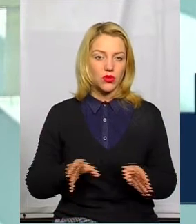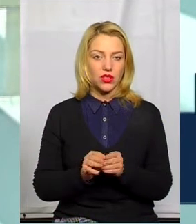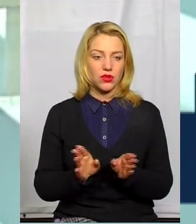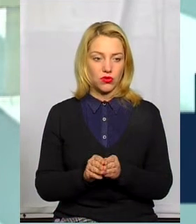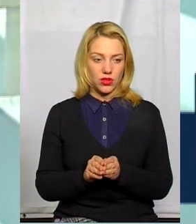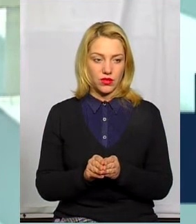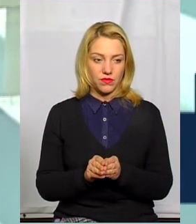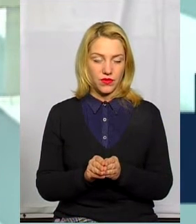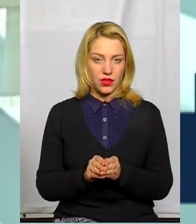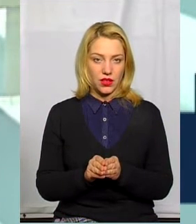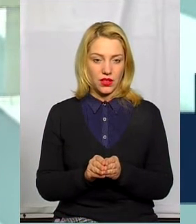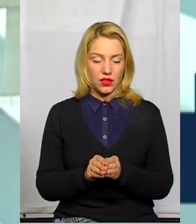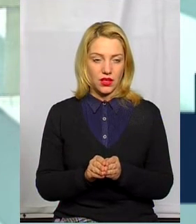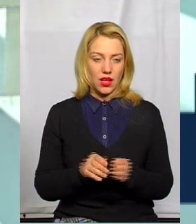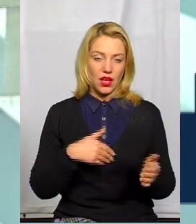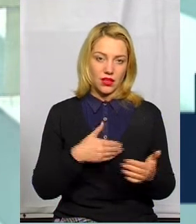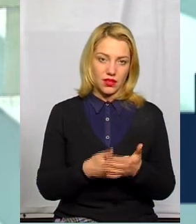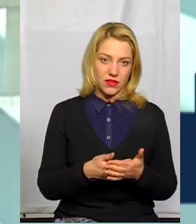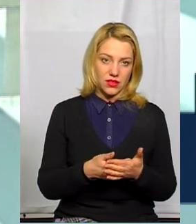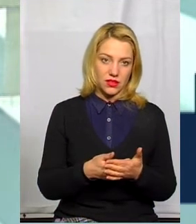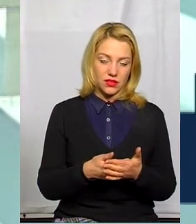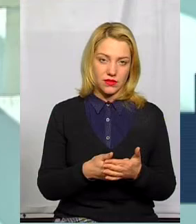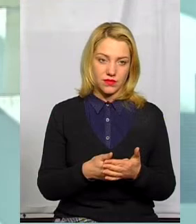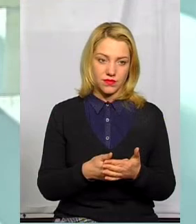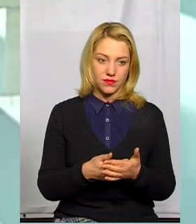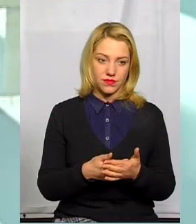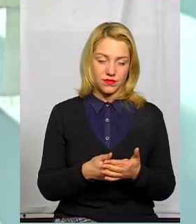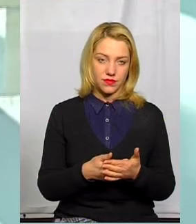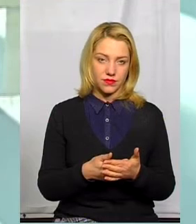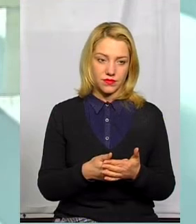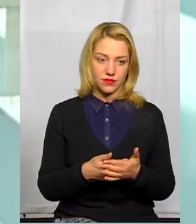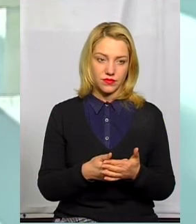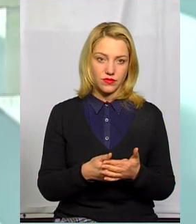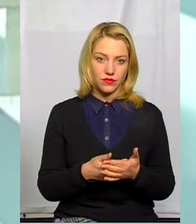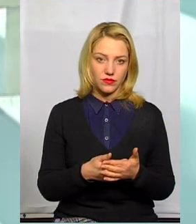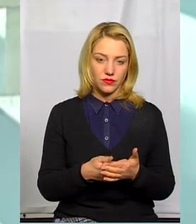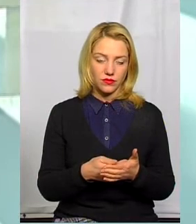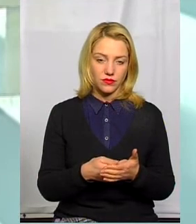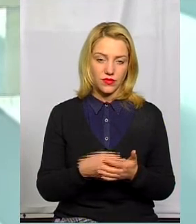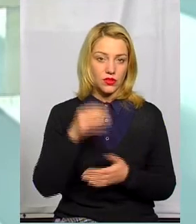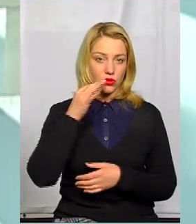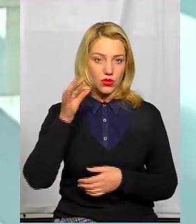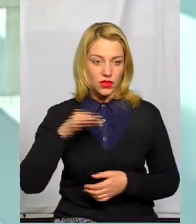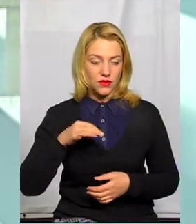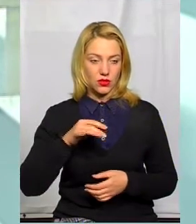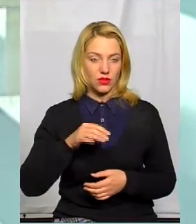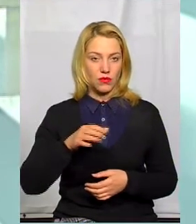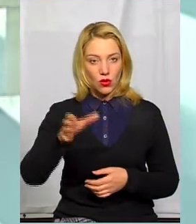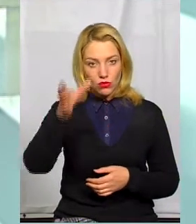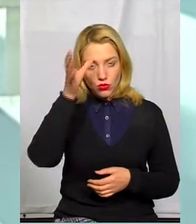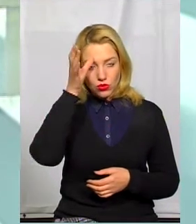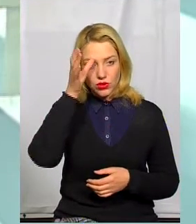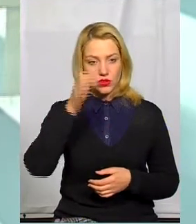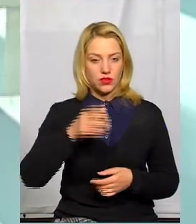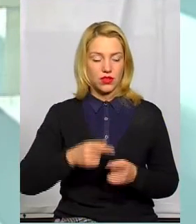активність, досвід, мудрість,